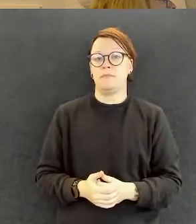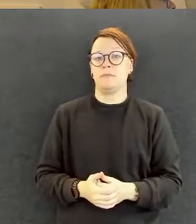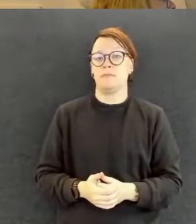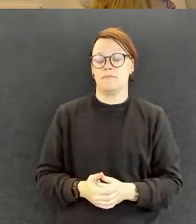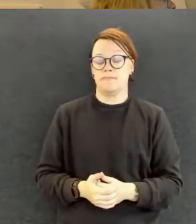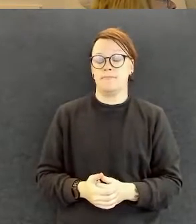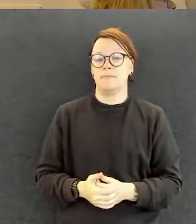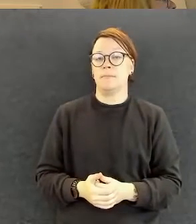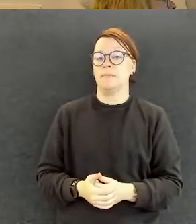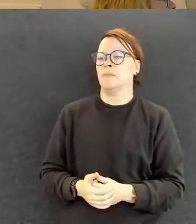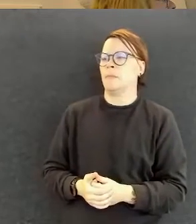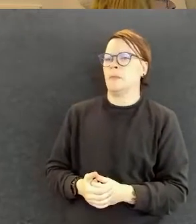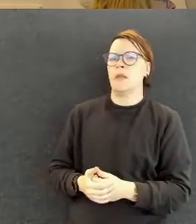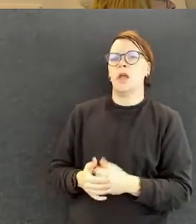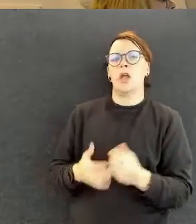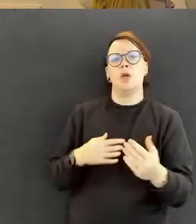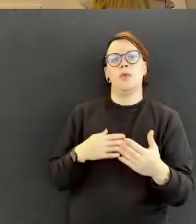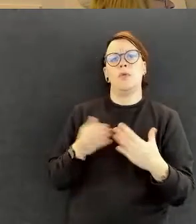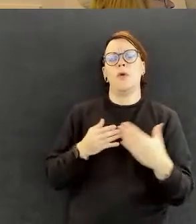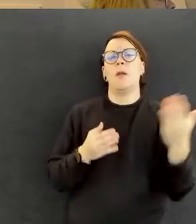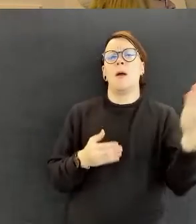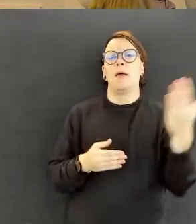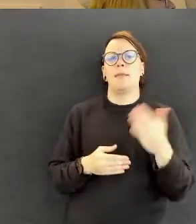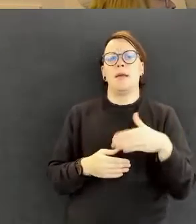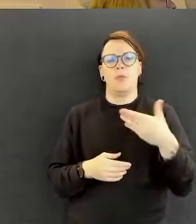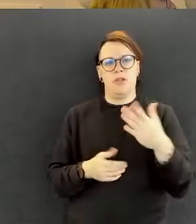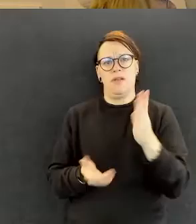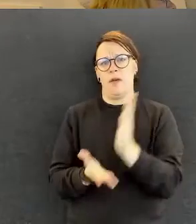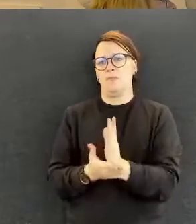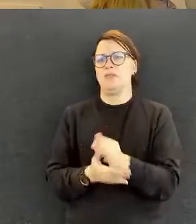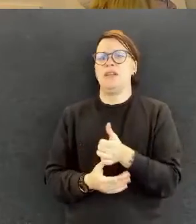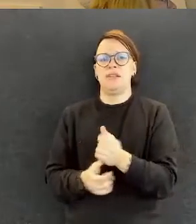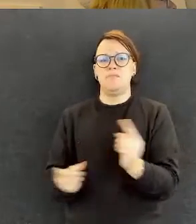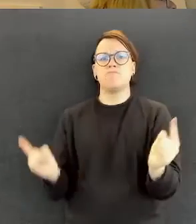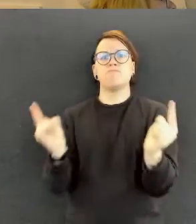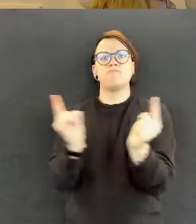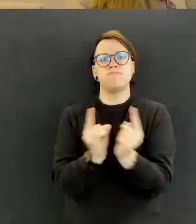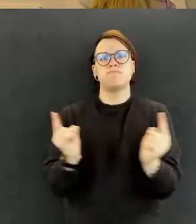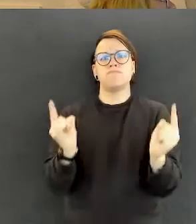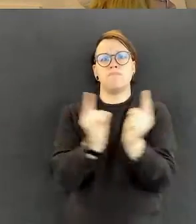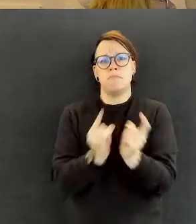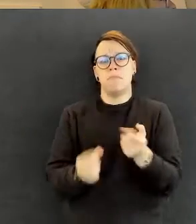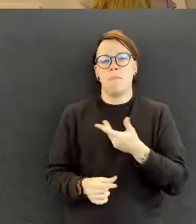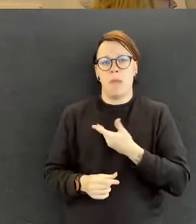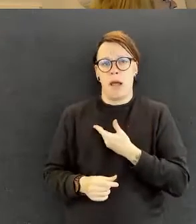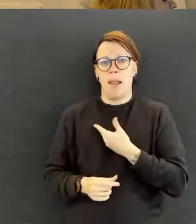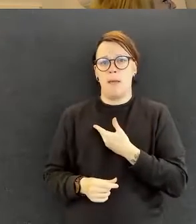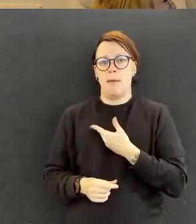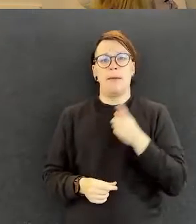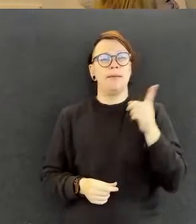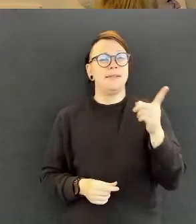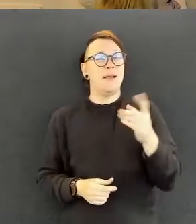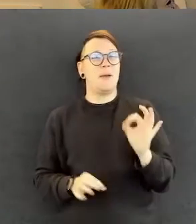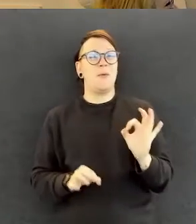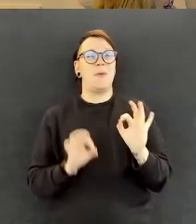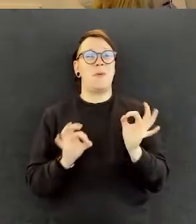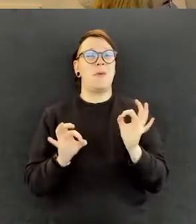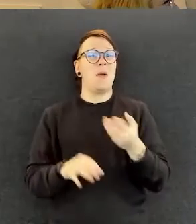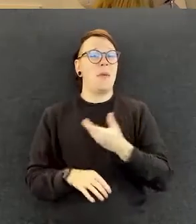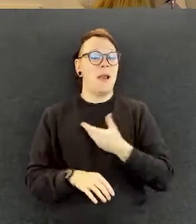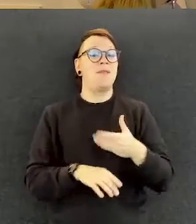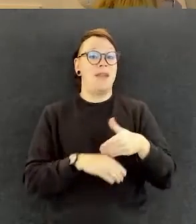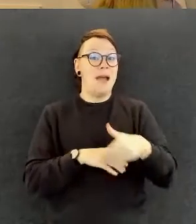työnantajapuolta, niin onko siellä nähtävissä miten paljon vielä semmoista ennakkoluuloa,